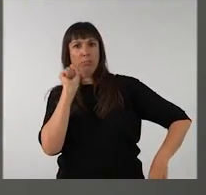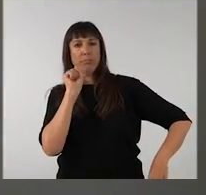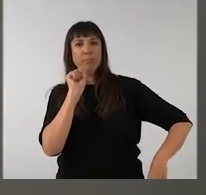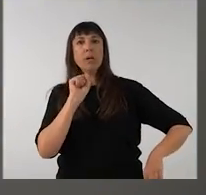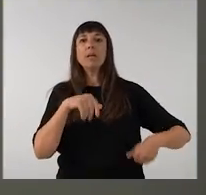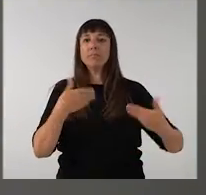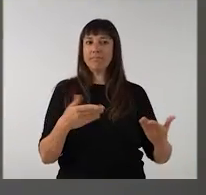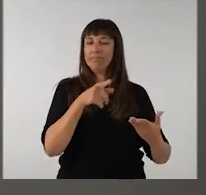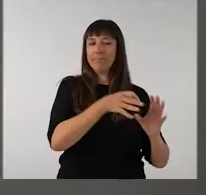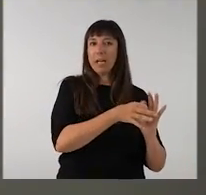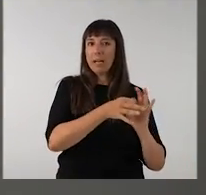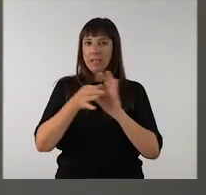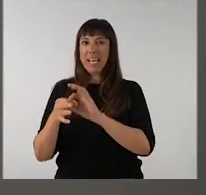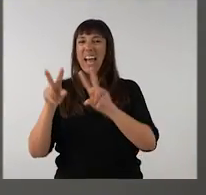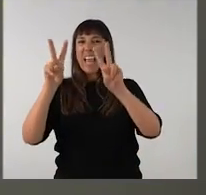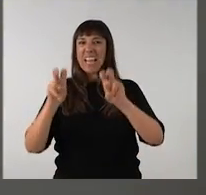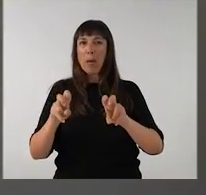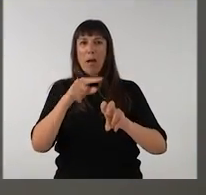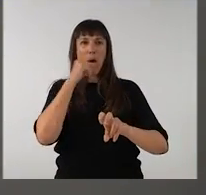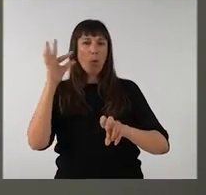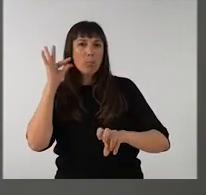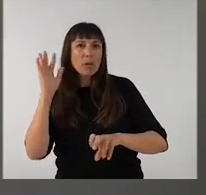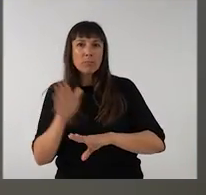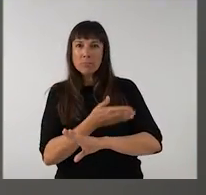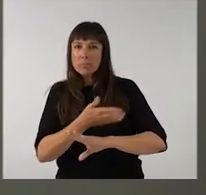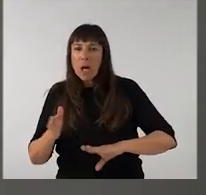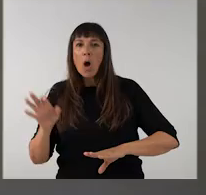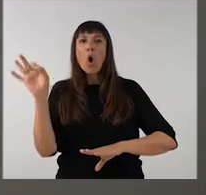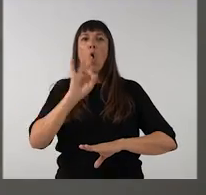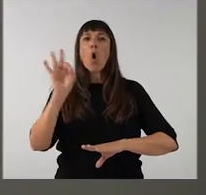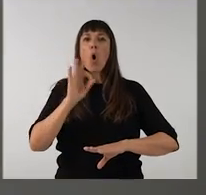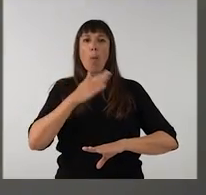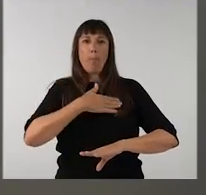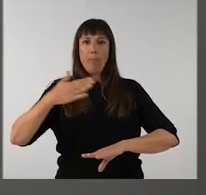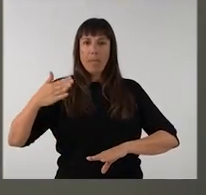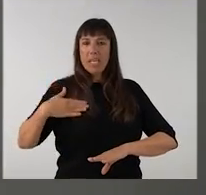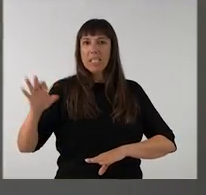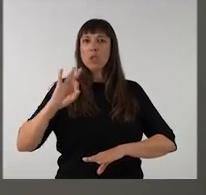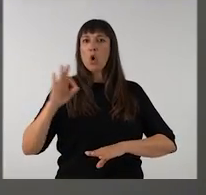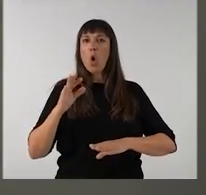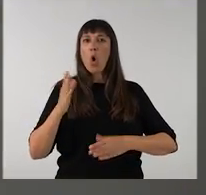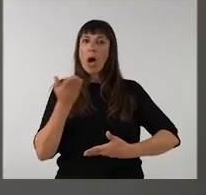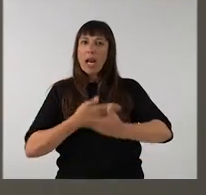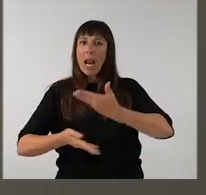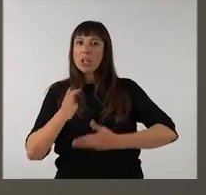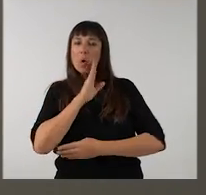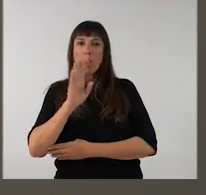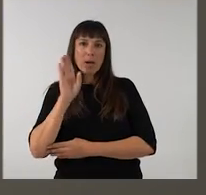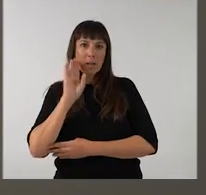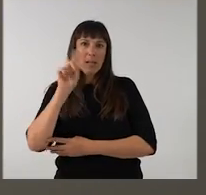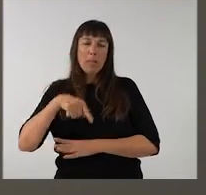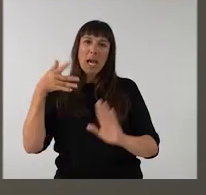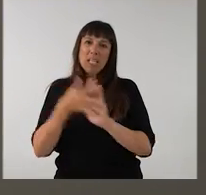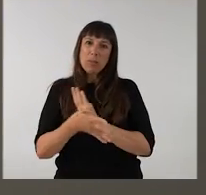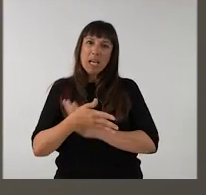fa un enllaç també amb qüestions relacionades amb el gènere, amb la construcció de gènere, amb els pits, amb les relacions maternals.